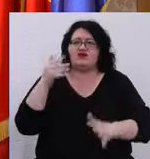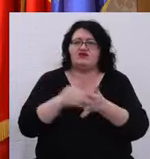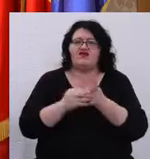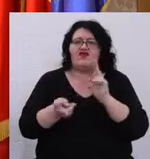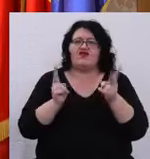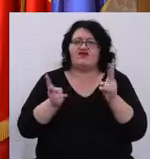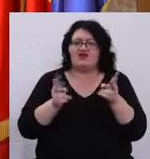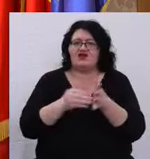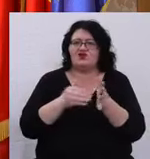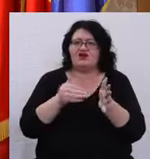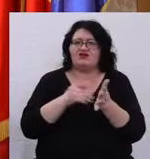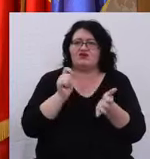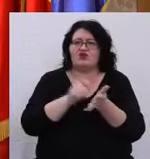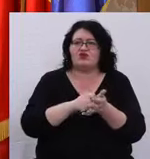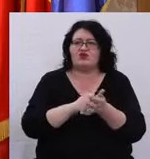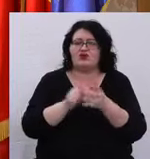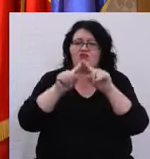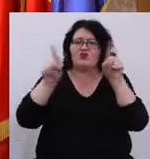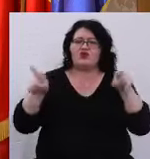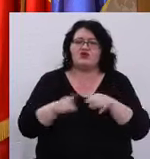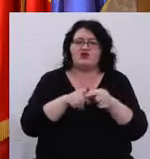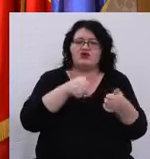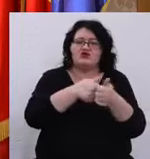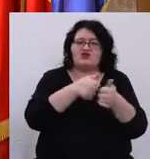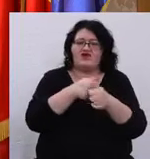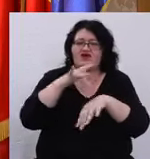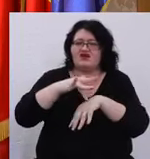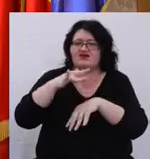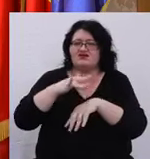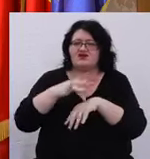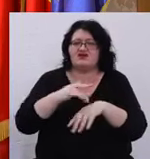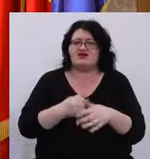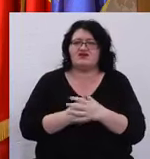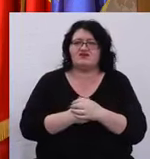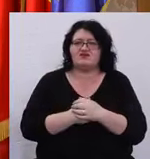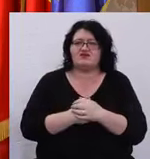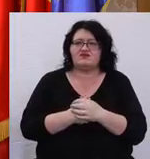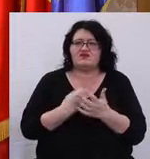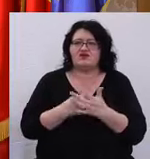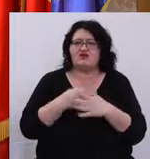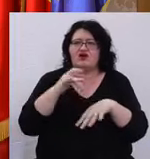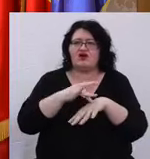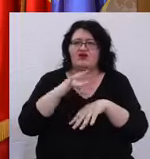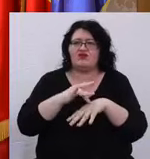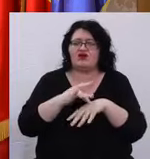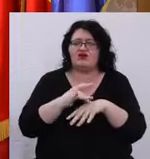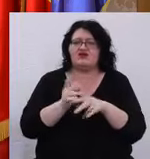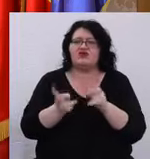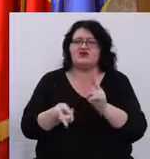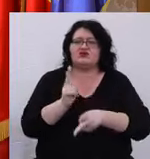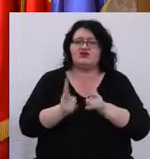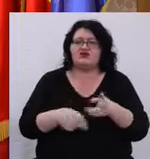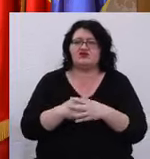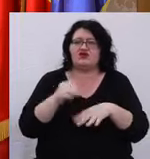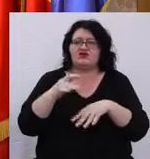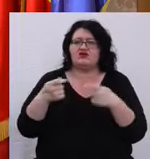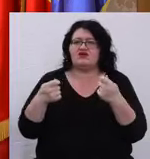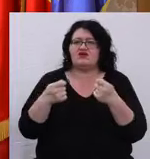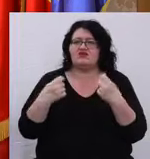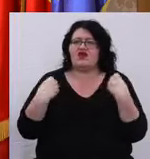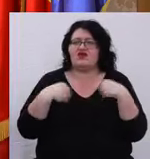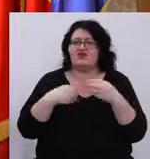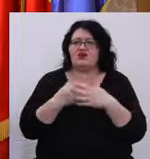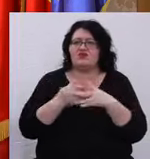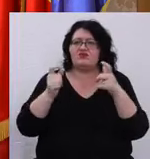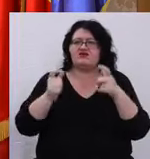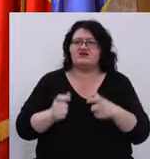ventilatoare, cumpărăm monitoare pentru funcții vitale, cumpărăm aparate de anestezie, echipamente de asemenea